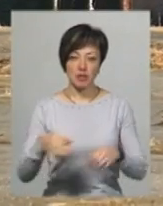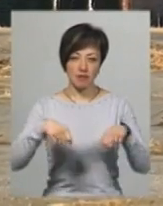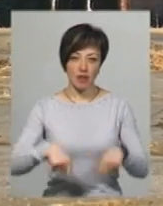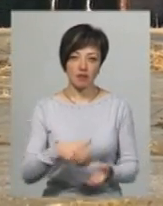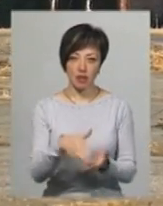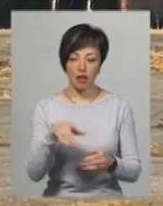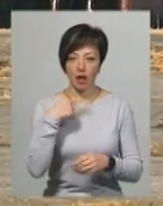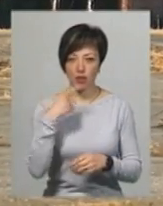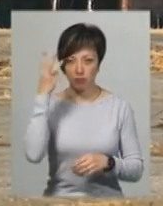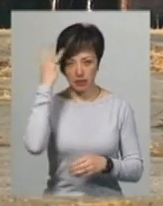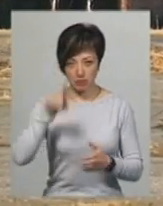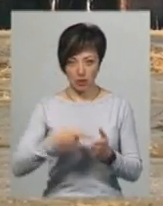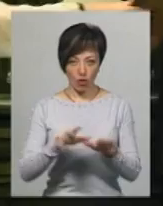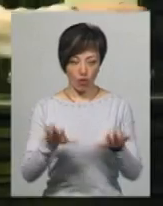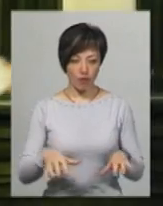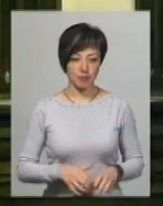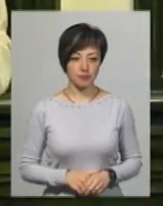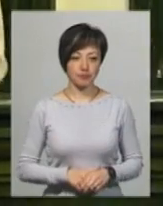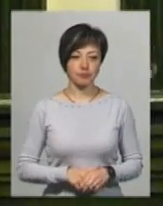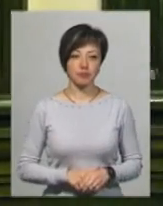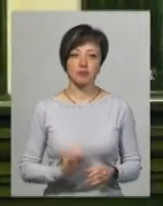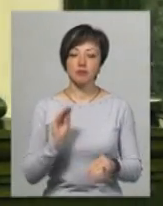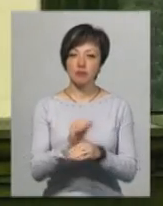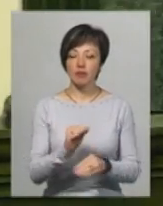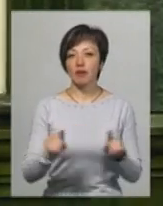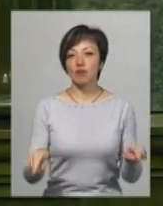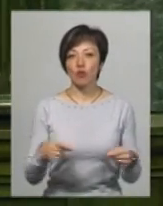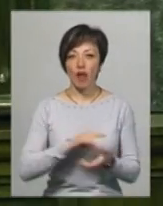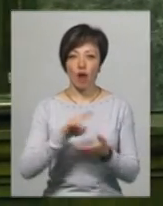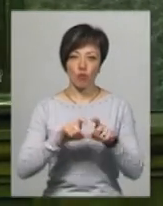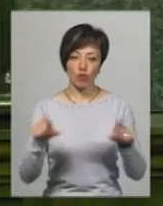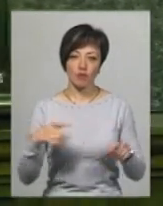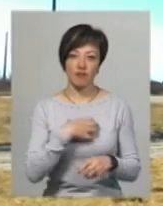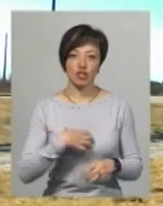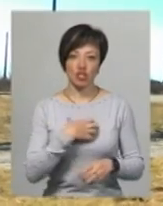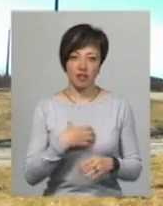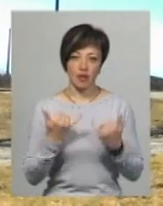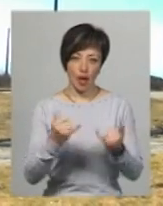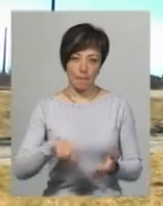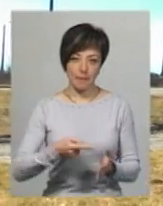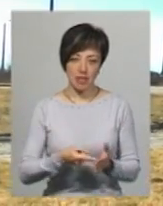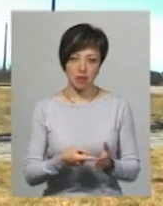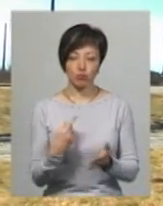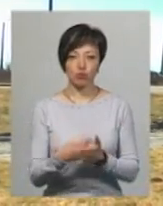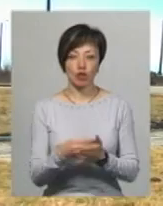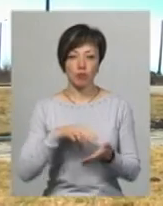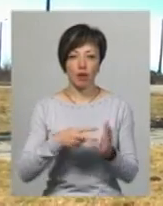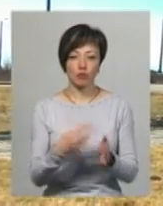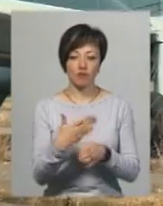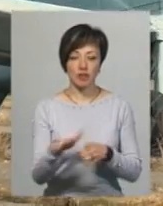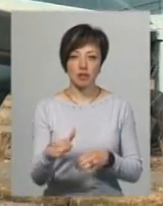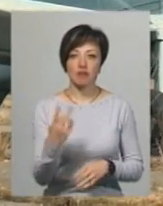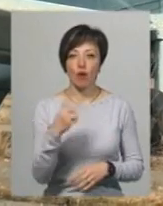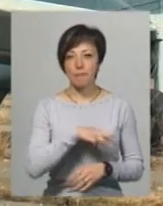відкидала, каже Хмельницький міський голова Олександр Семчишин. Додає, відновлення аеропорту стратегічно важливе для міста. З міського бюджету планують взяти